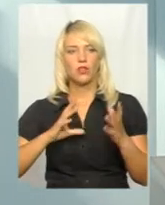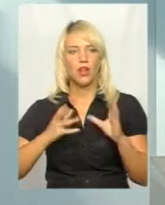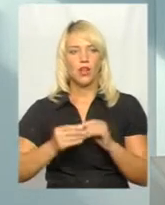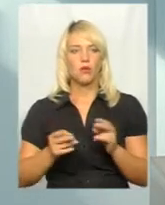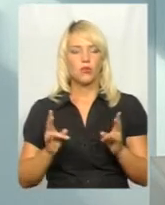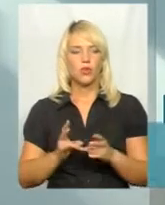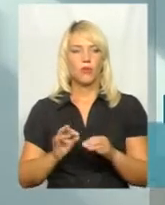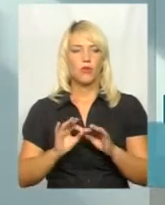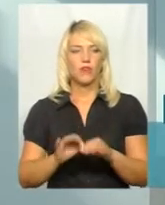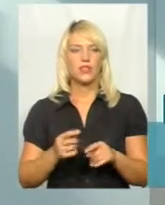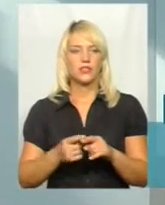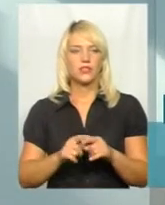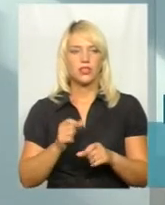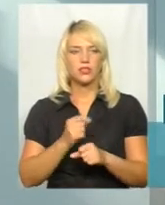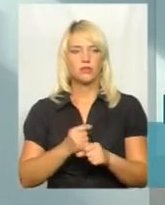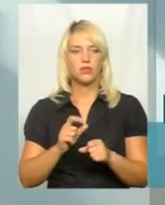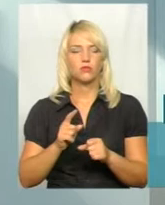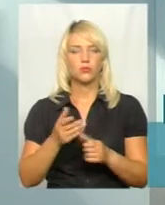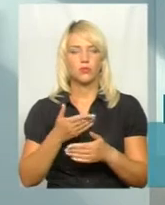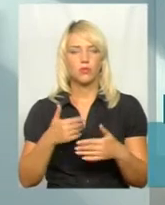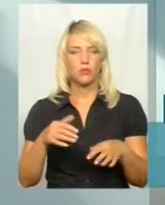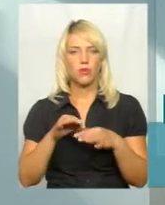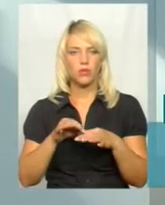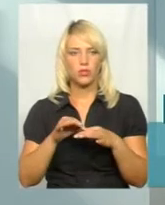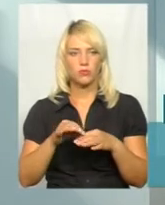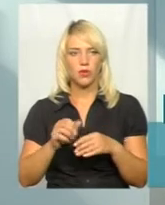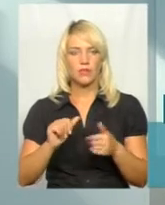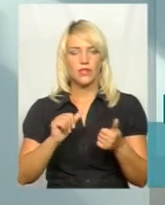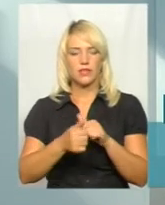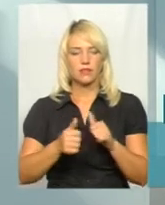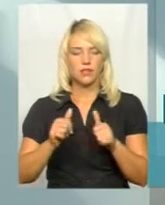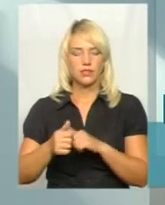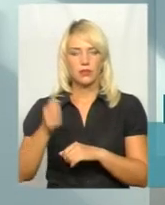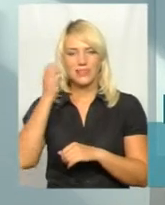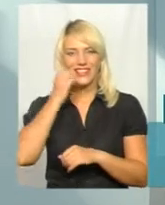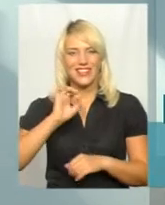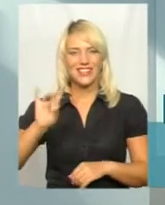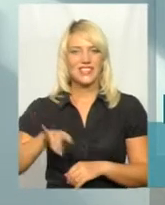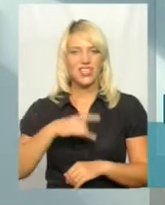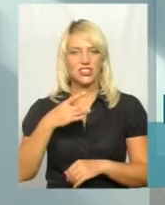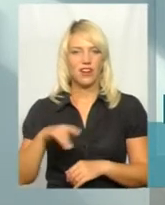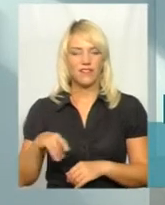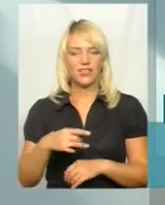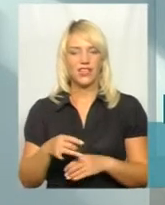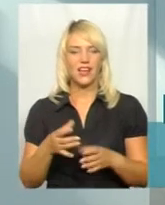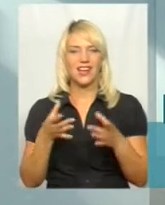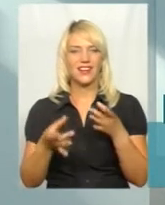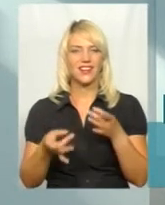проведенні цих робіт. Тому що ми проводимо, замінюємо старі, заржавілі, відкриті